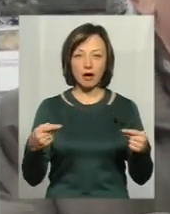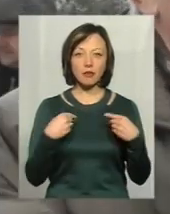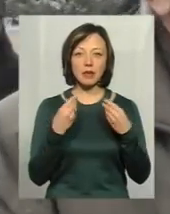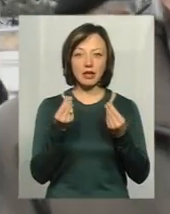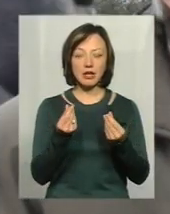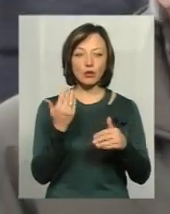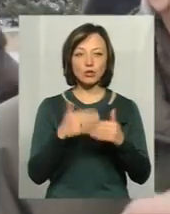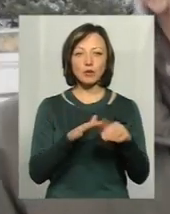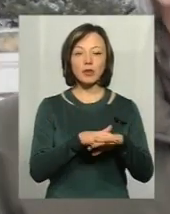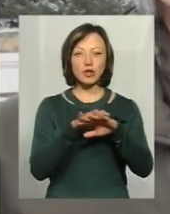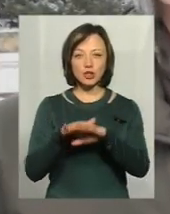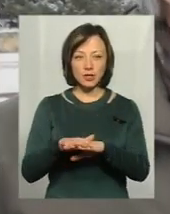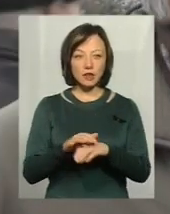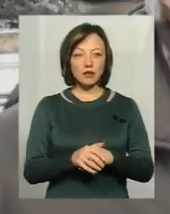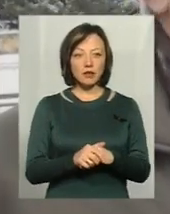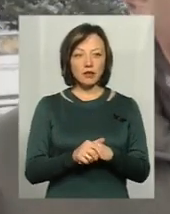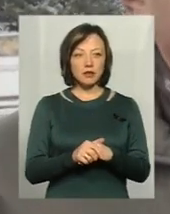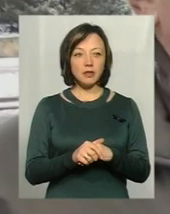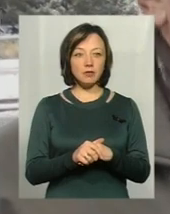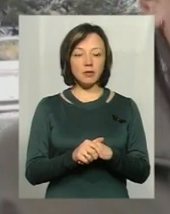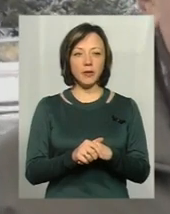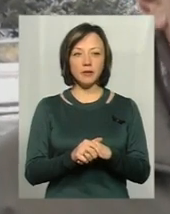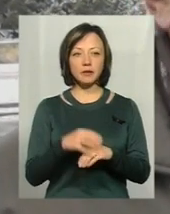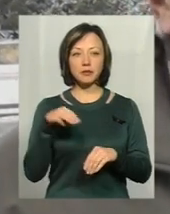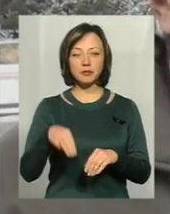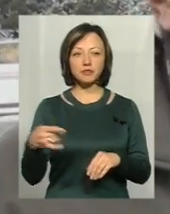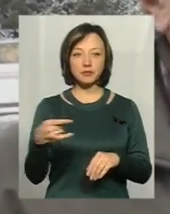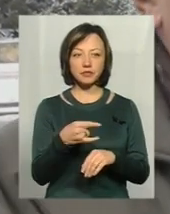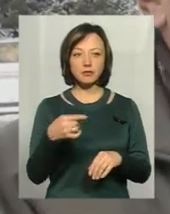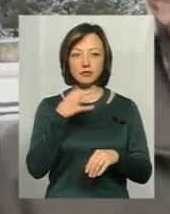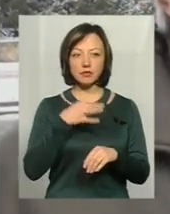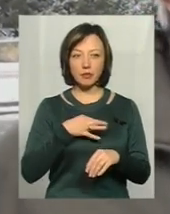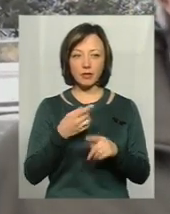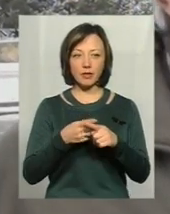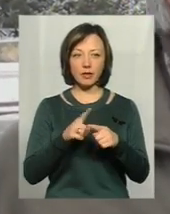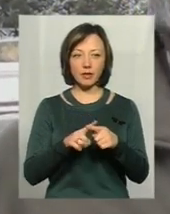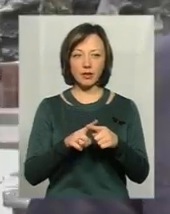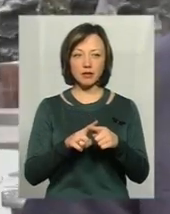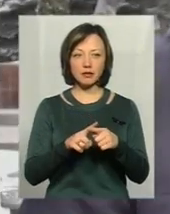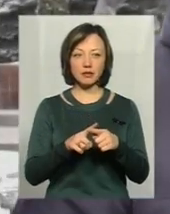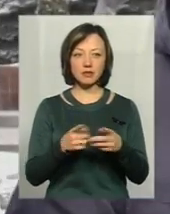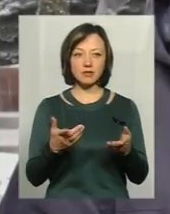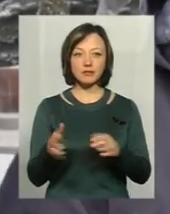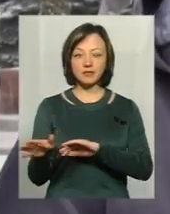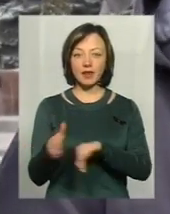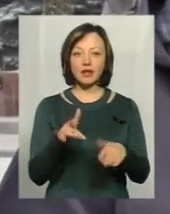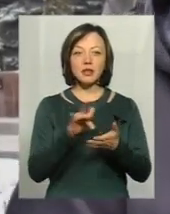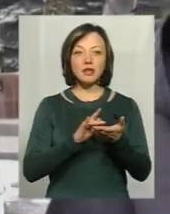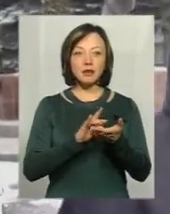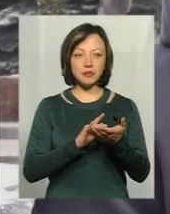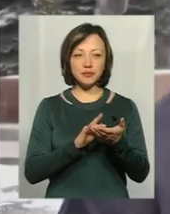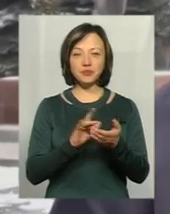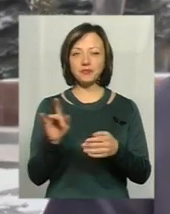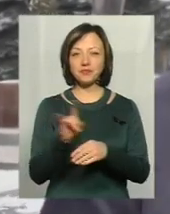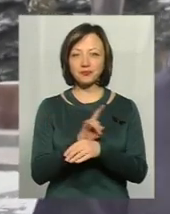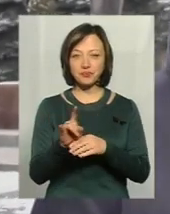діньку вже перечислили. Так що я подхожу к таксисту, говорю, хто тебе? Так сказали, поддетьте, вам тут принесуть. Цигани обманюють, задурюють, те,